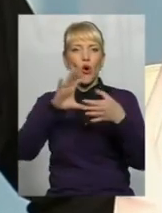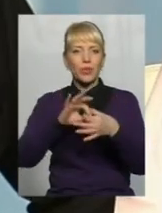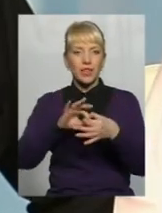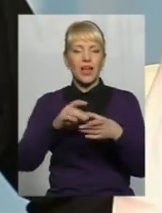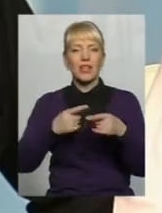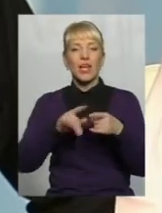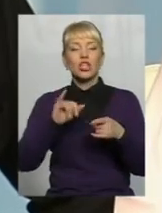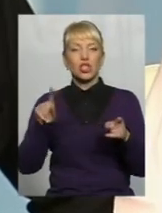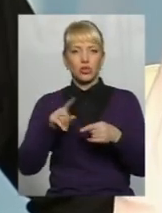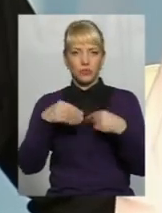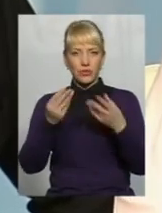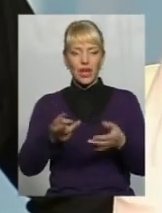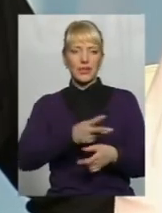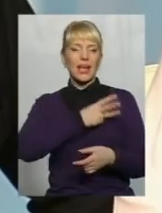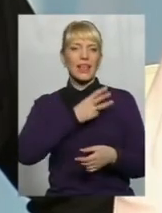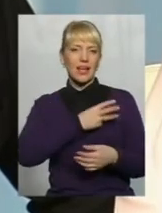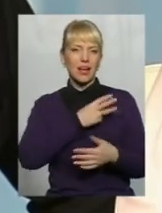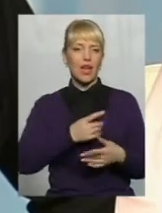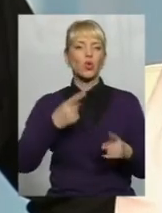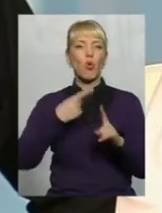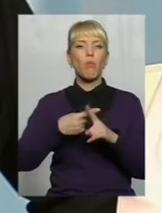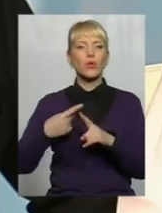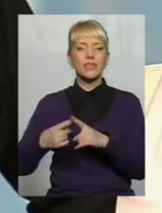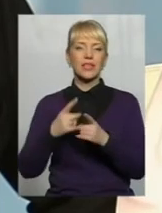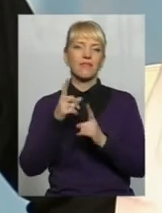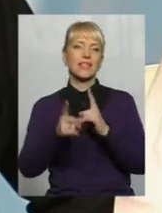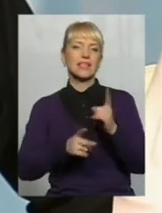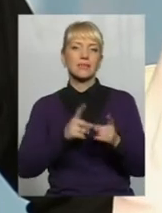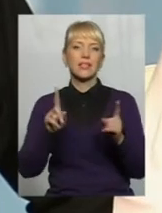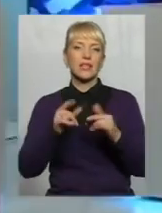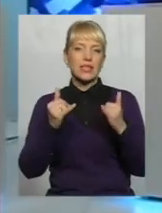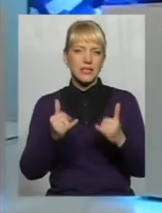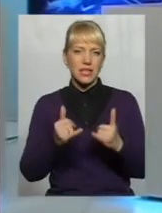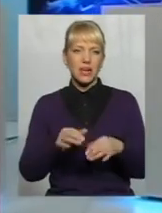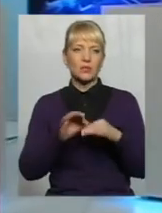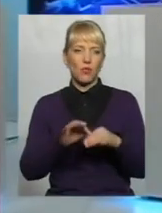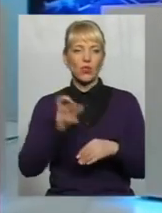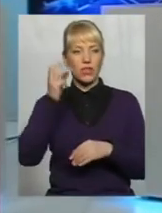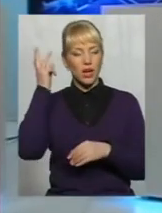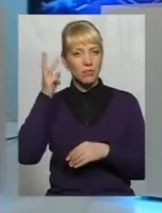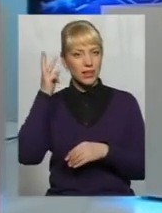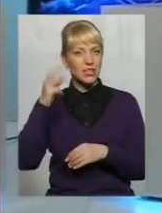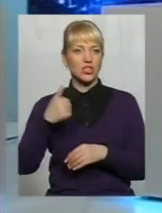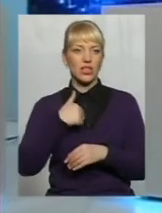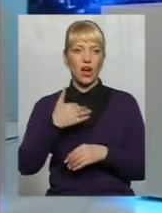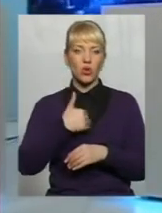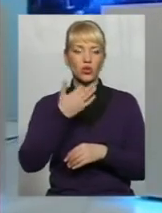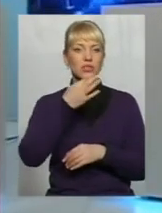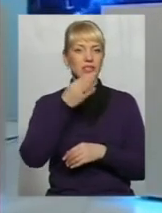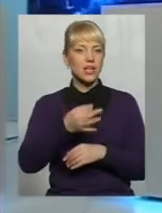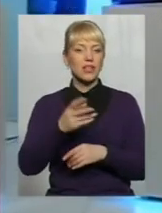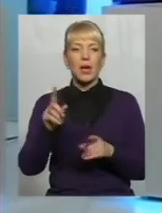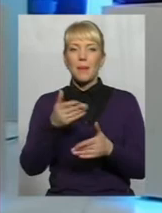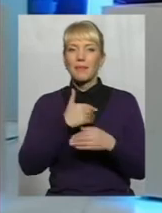оцією енергетикою, позитивною тих змін, які зараз проходять на Хмельниччині Я хочу сказати, що ми не помилилися,